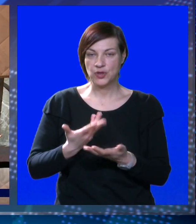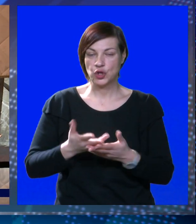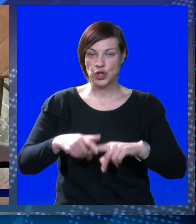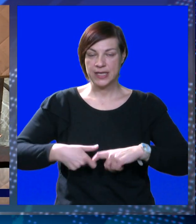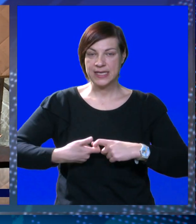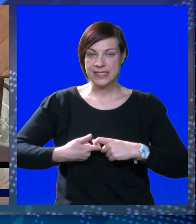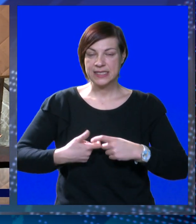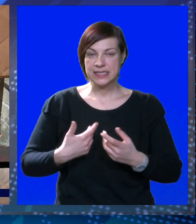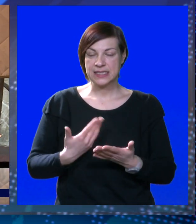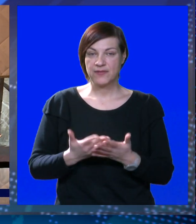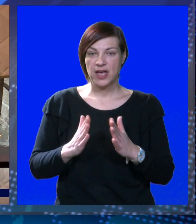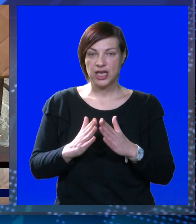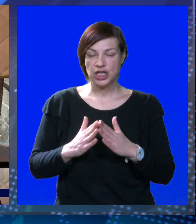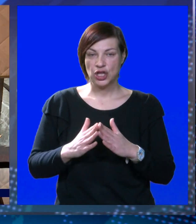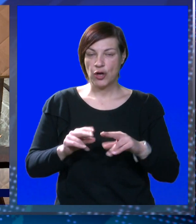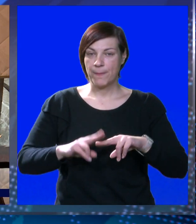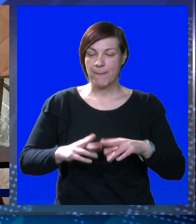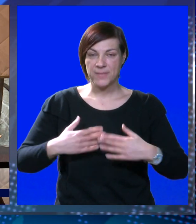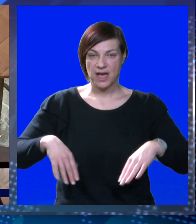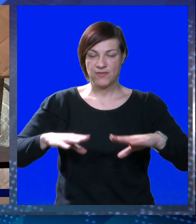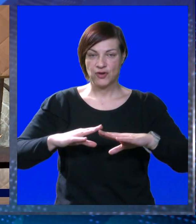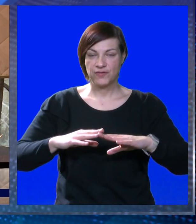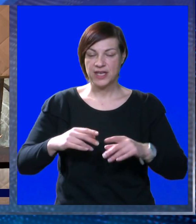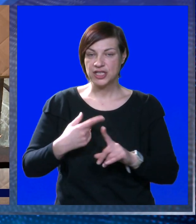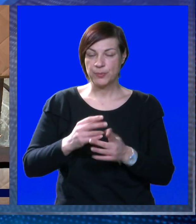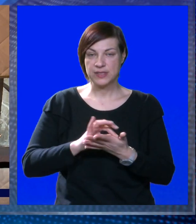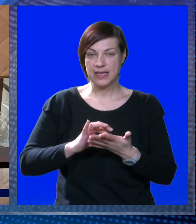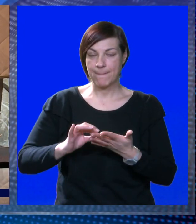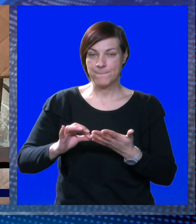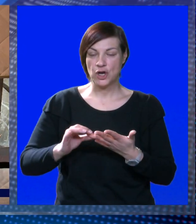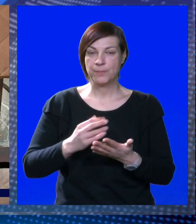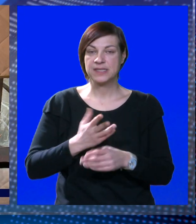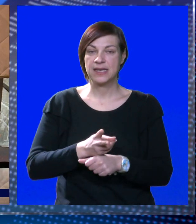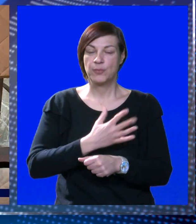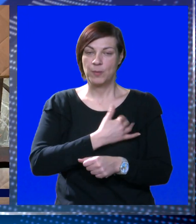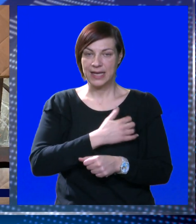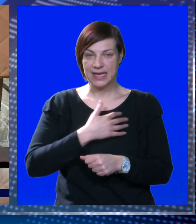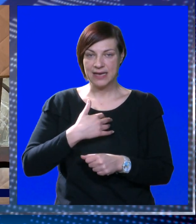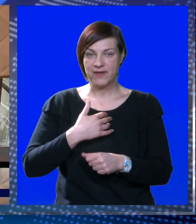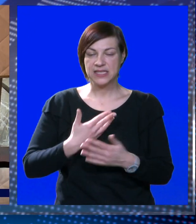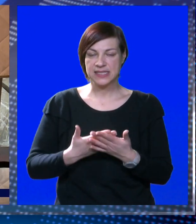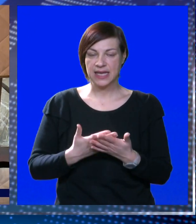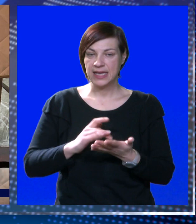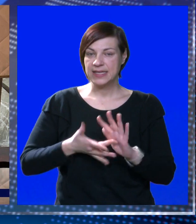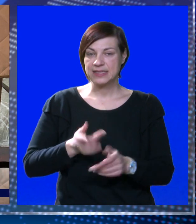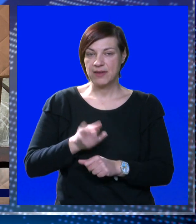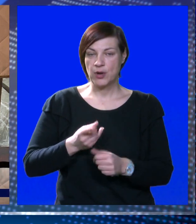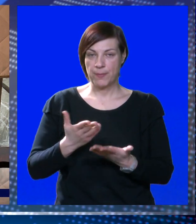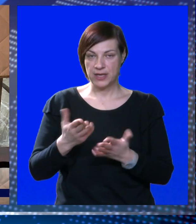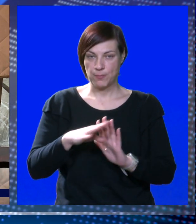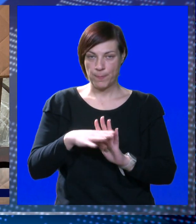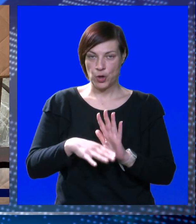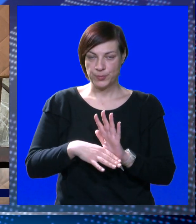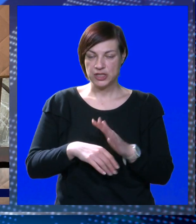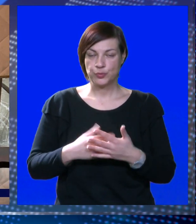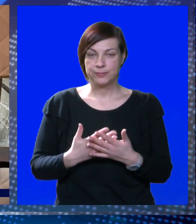To je stvar doma, upravno uvijeća, pozitivnih propisa Republike Hrvatske. Sve mora biti